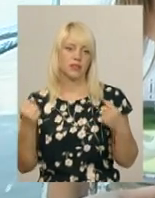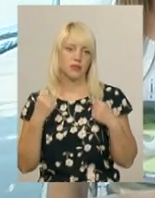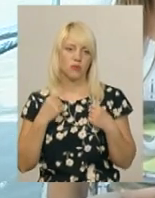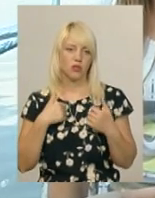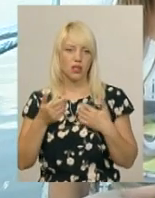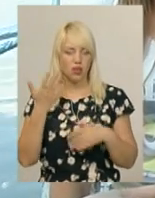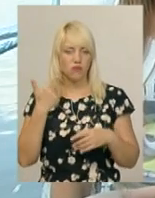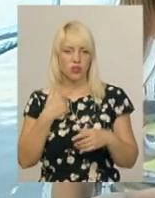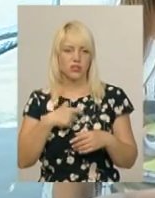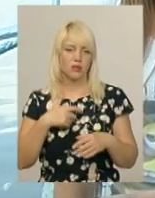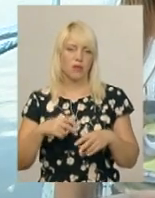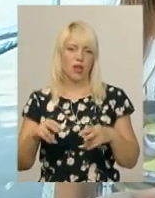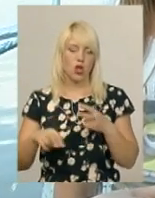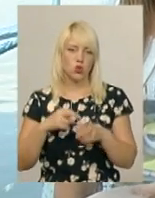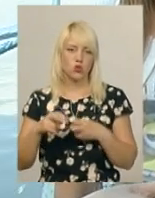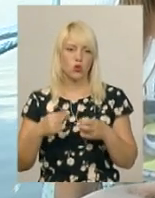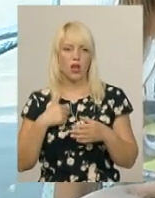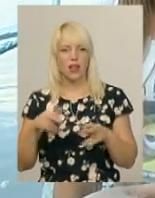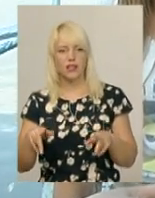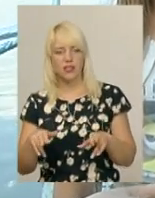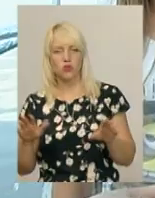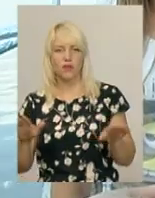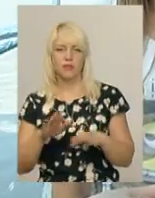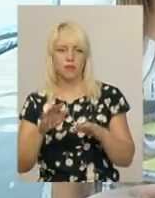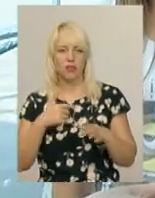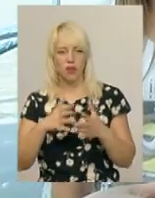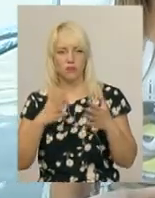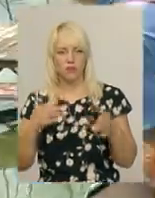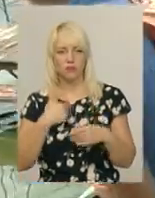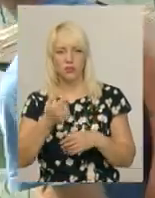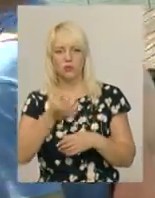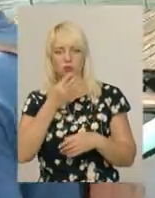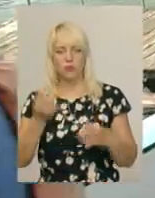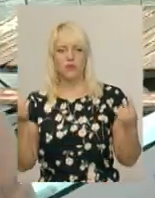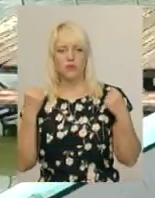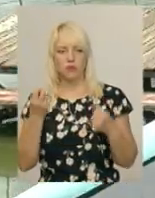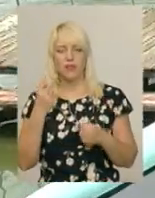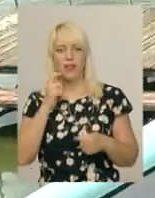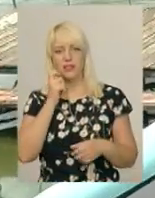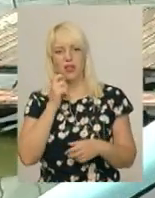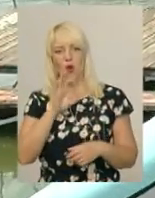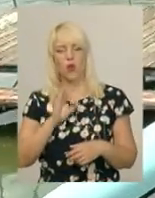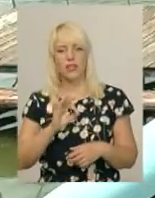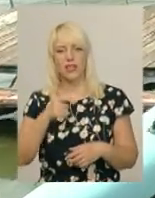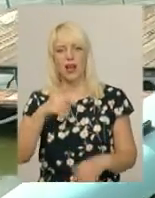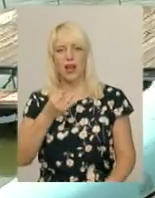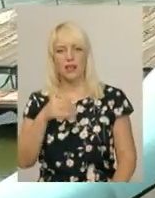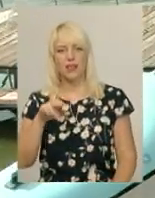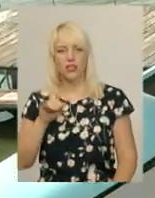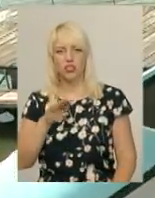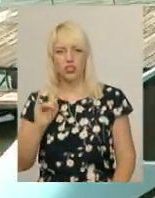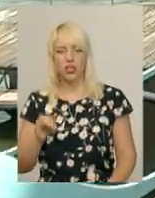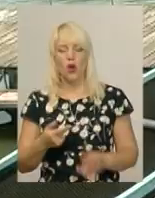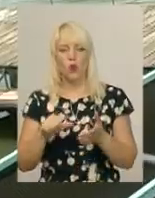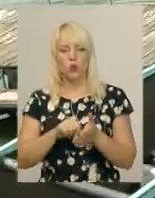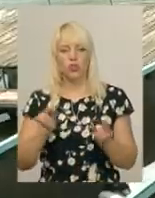шукала і танцювала, і співала, але найбільше мені сподобався спорт. 12-річна Олександра Гайдержи участь у чемпіонаті